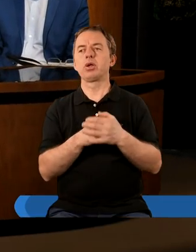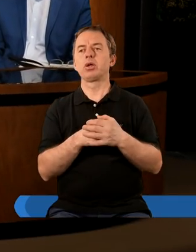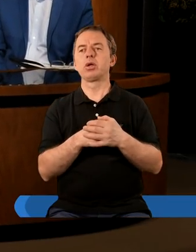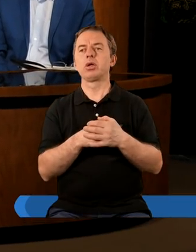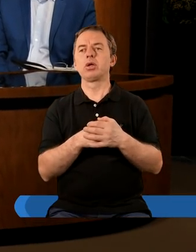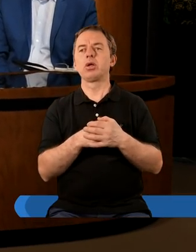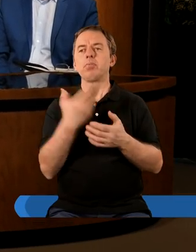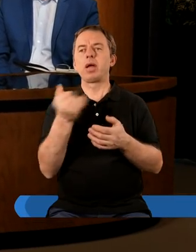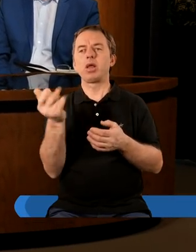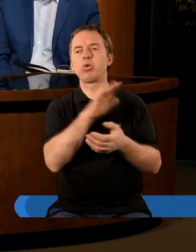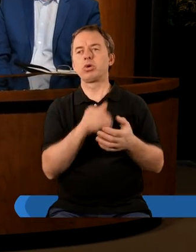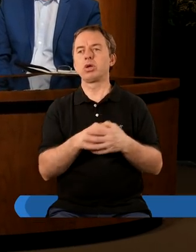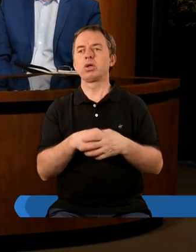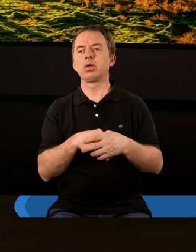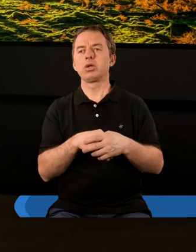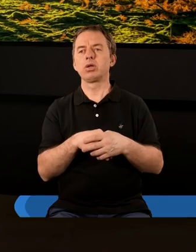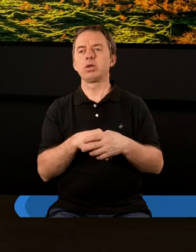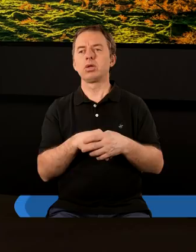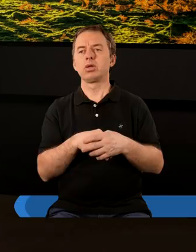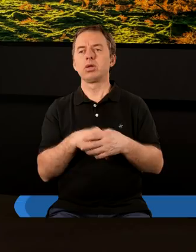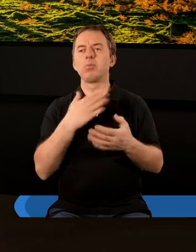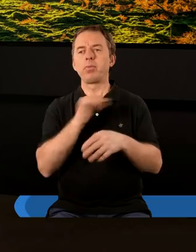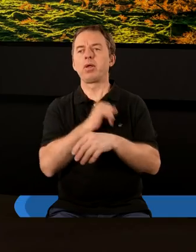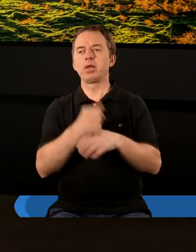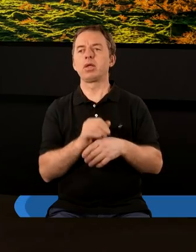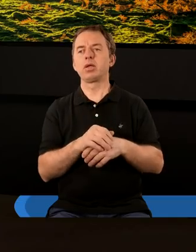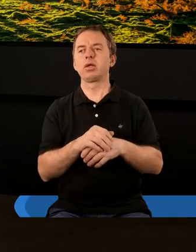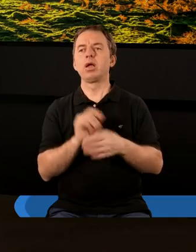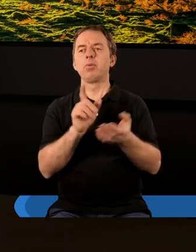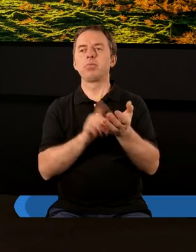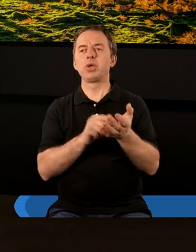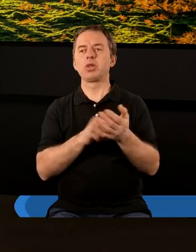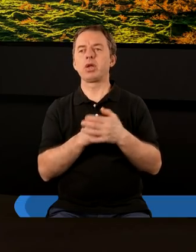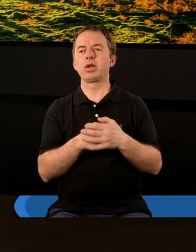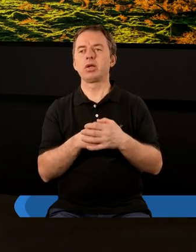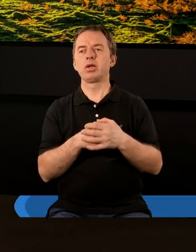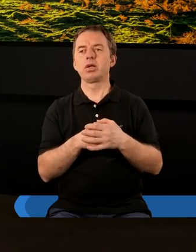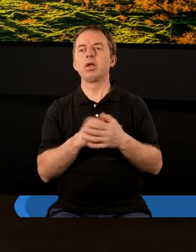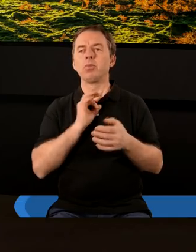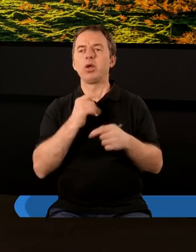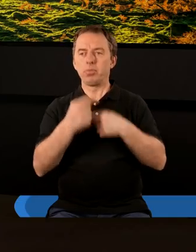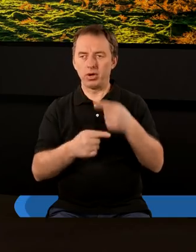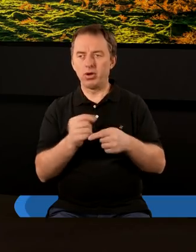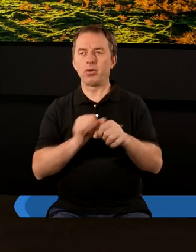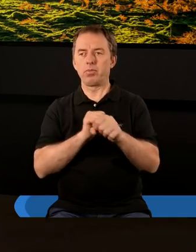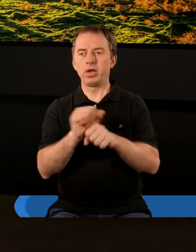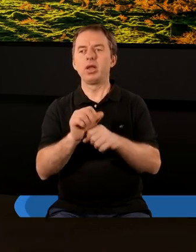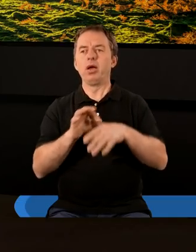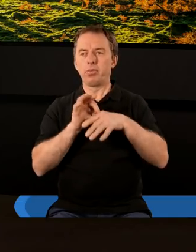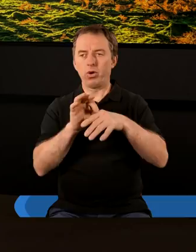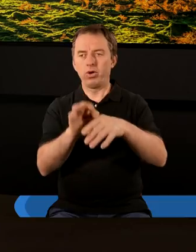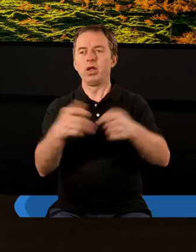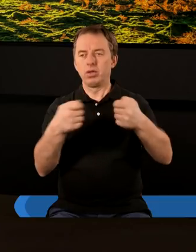oraz Mateusz. Ja na imię mam Piotr i jest moim przywilejem dziś